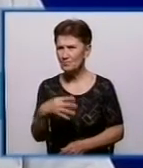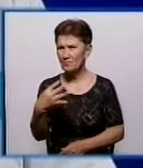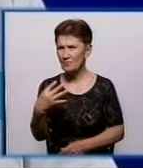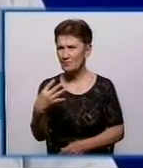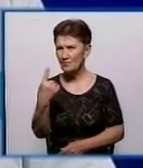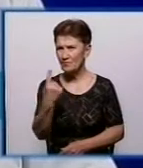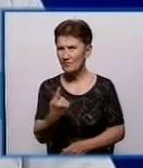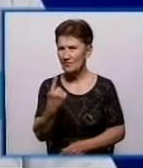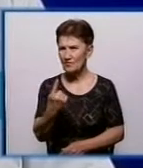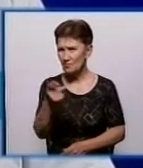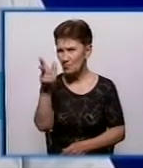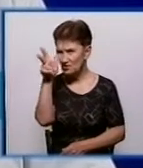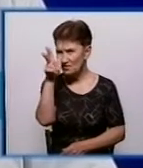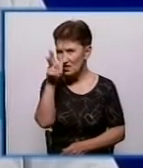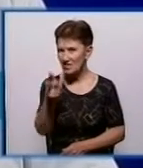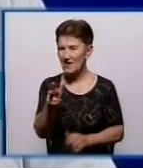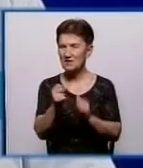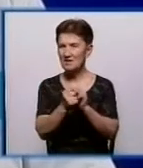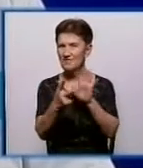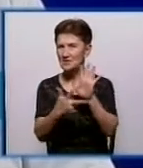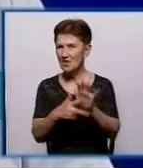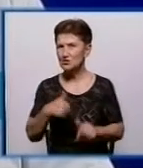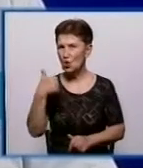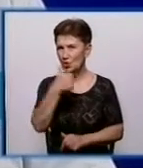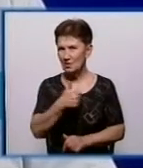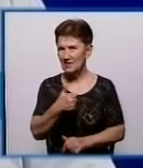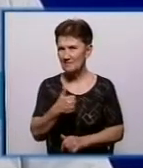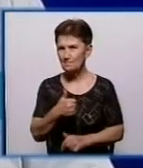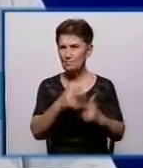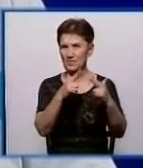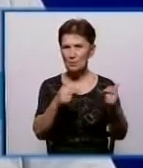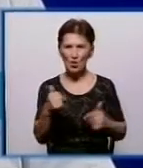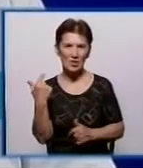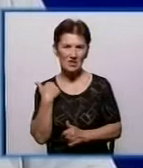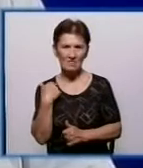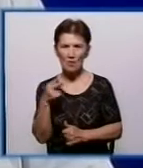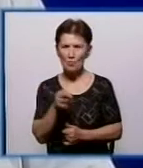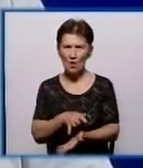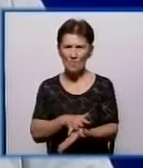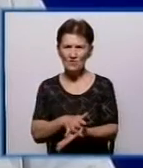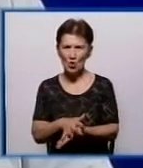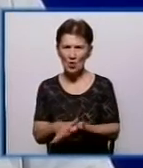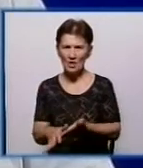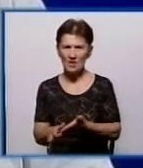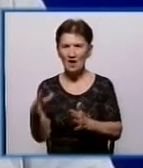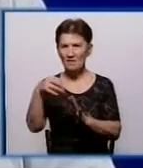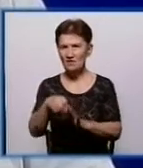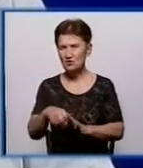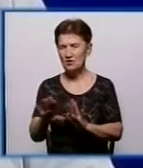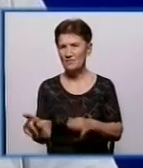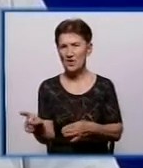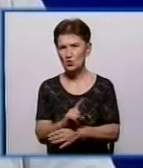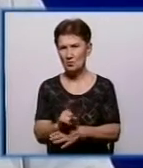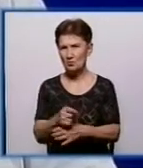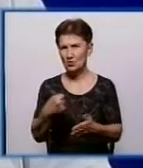В першому кварталі 2018 року ОКОП Дніпро-Кироград по втратах питної води війшло в нормативу. До